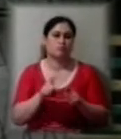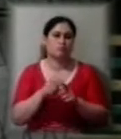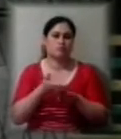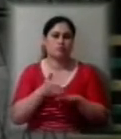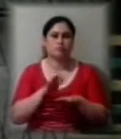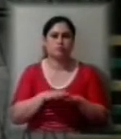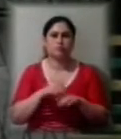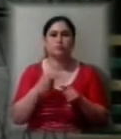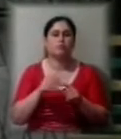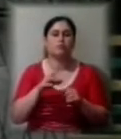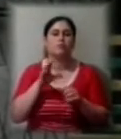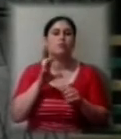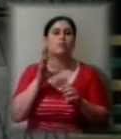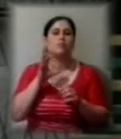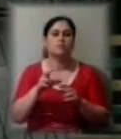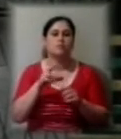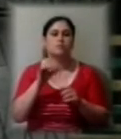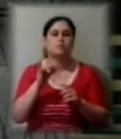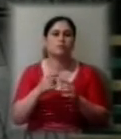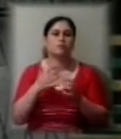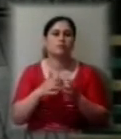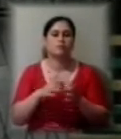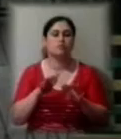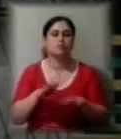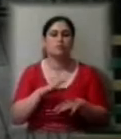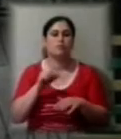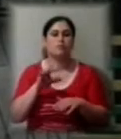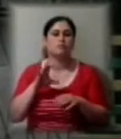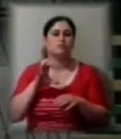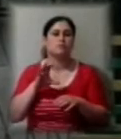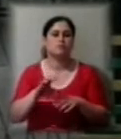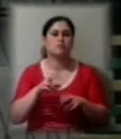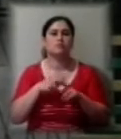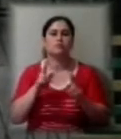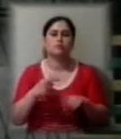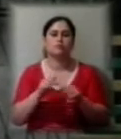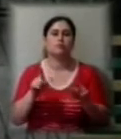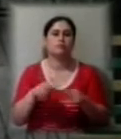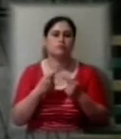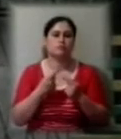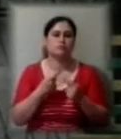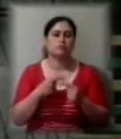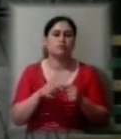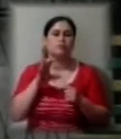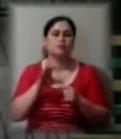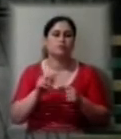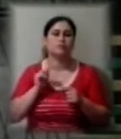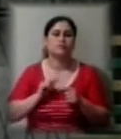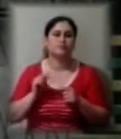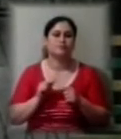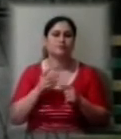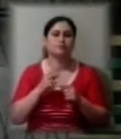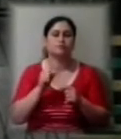сполучення на Херсонській приміській автостанції світ сьогодні відновилося. Автобуси працюватимуть за своїм